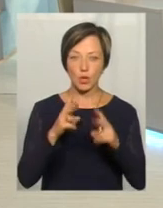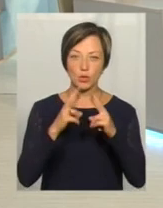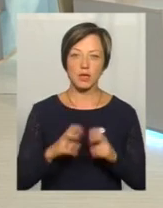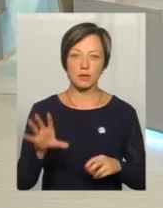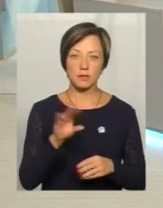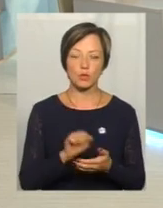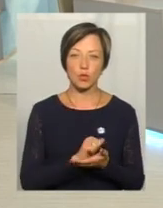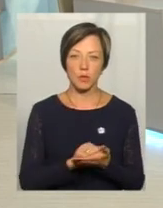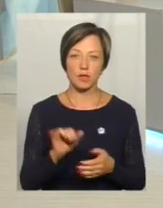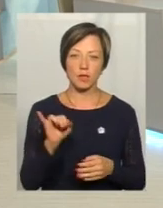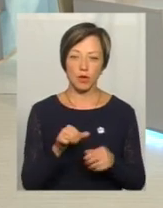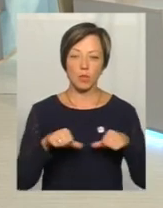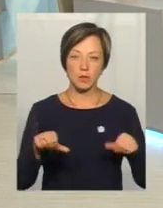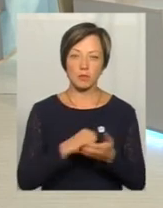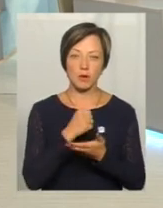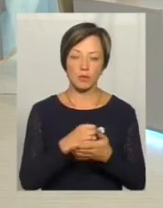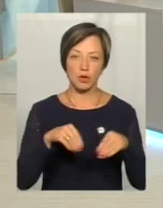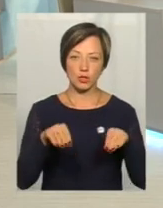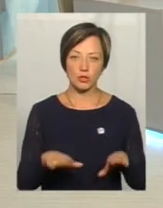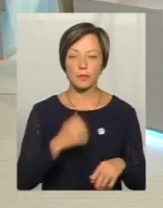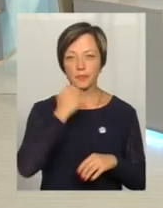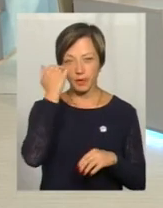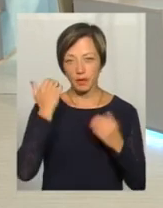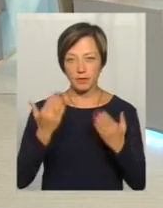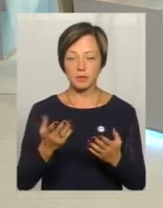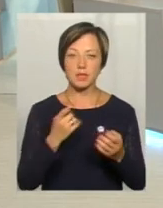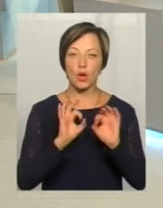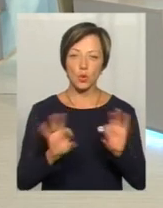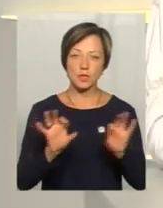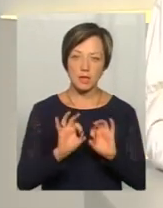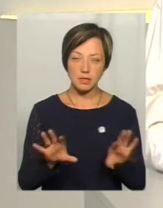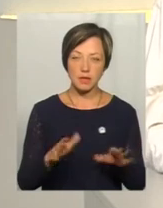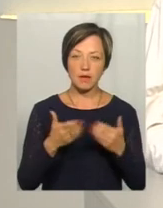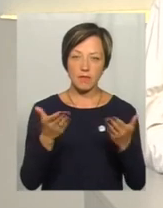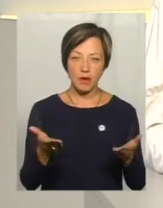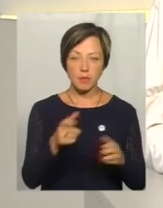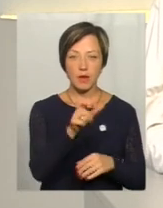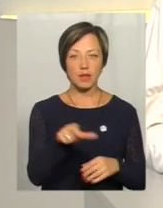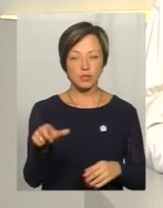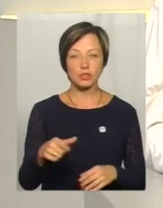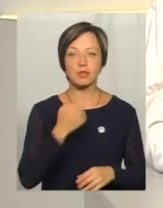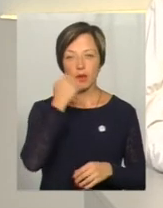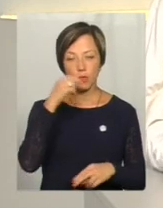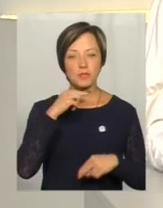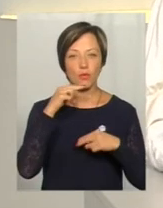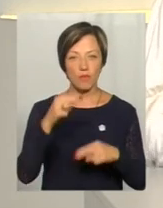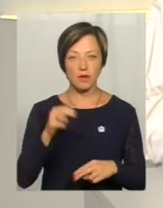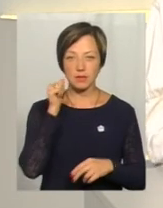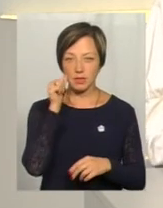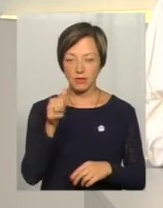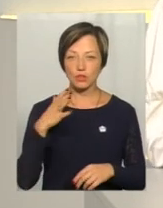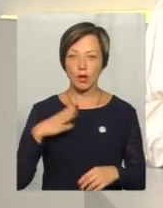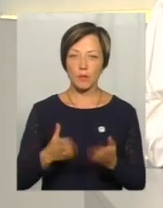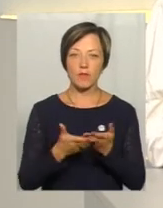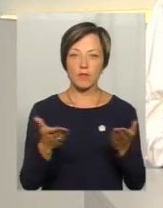ці документи і комісія прийме рішення. Дякую, пане Валерію, за роз'яснення. Вам, шановні глядачі, дякуємо за увагу. Завтра